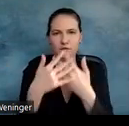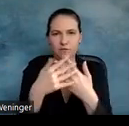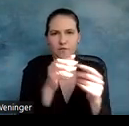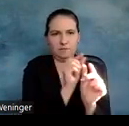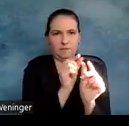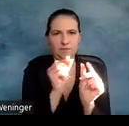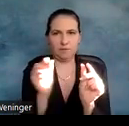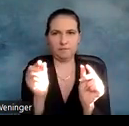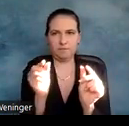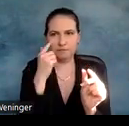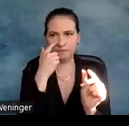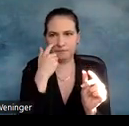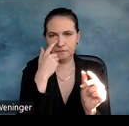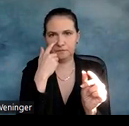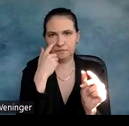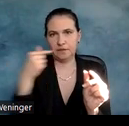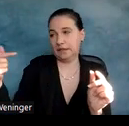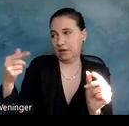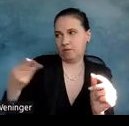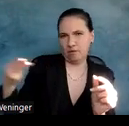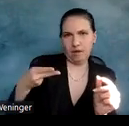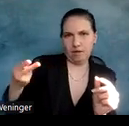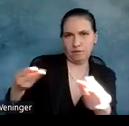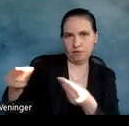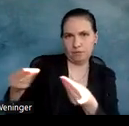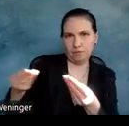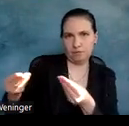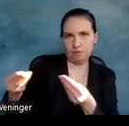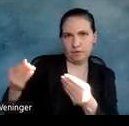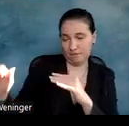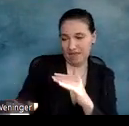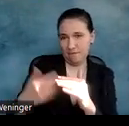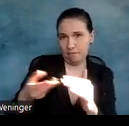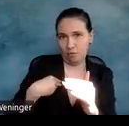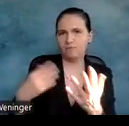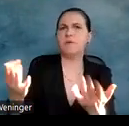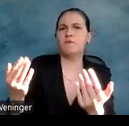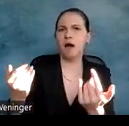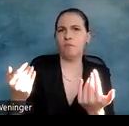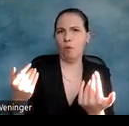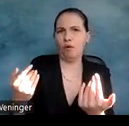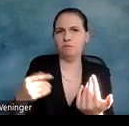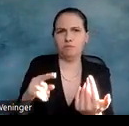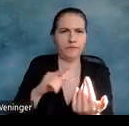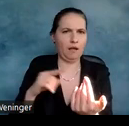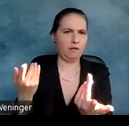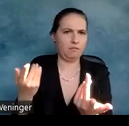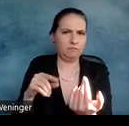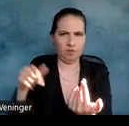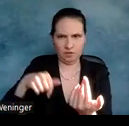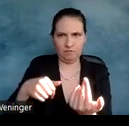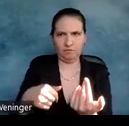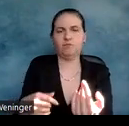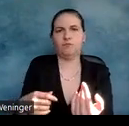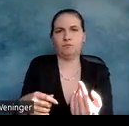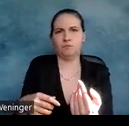Mit Gregor, ich habe gerade ein bisschen rumphilosophiert, wir haben gerade eine E-Mail gekriegt, Werbung aus dem eigenen Haus. Das